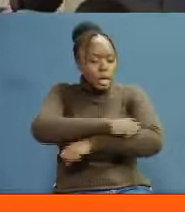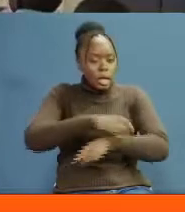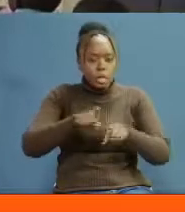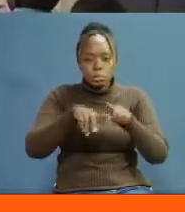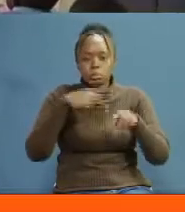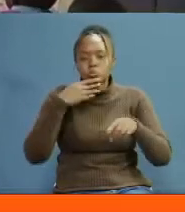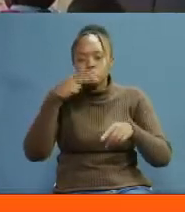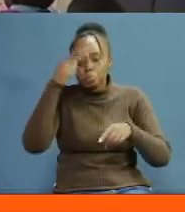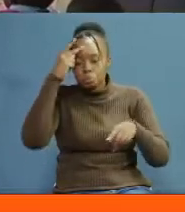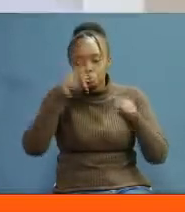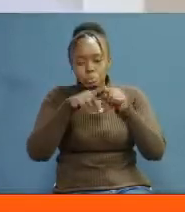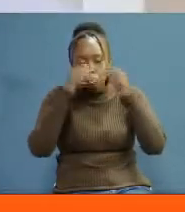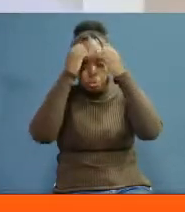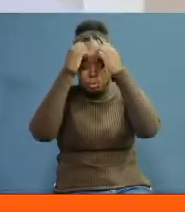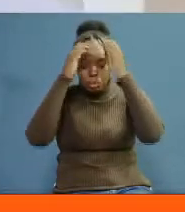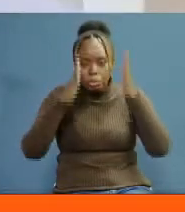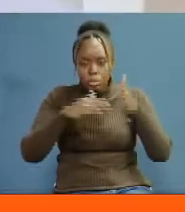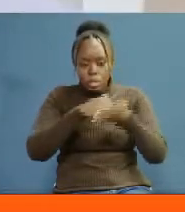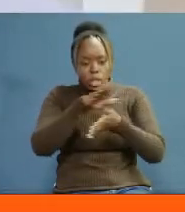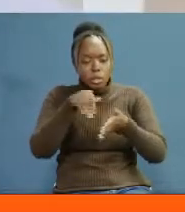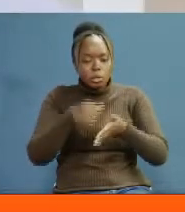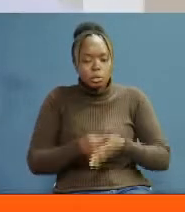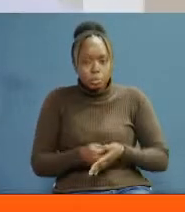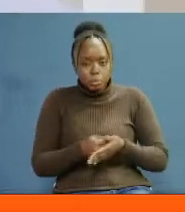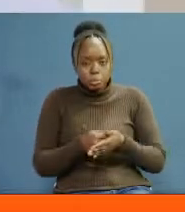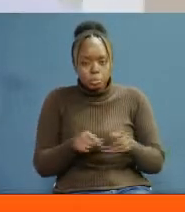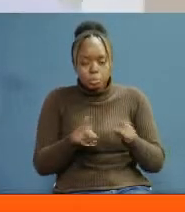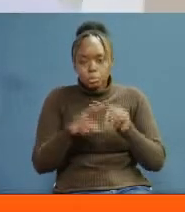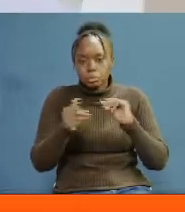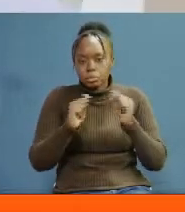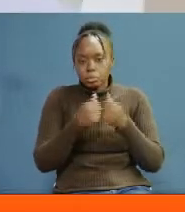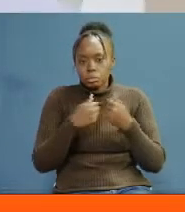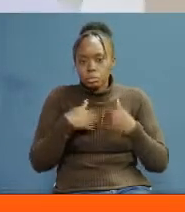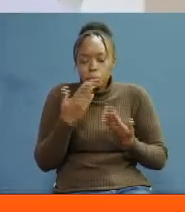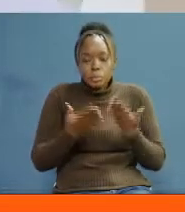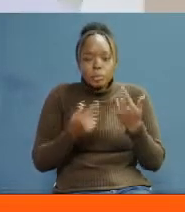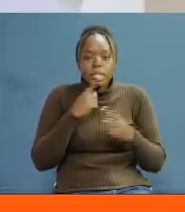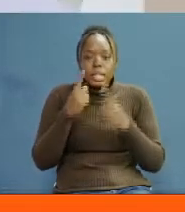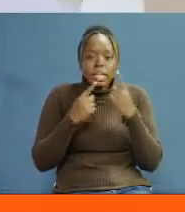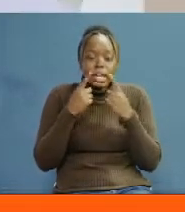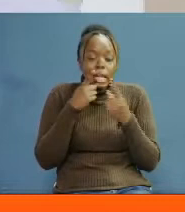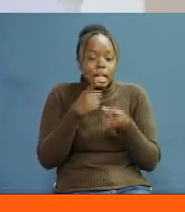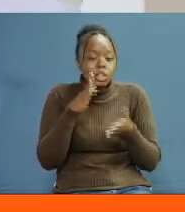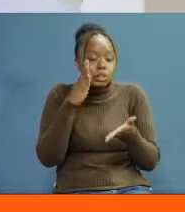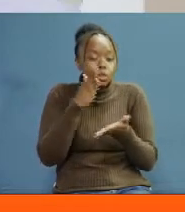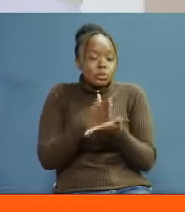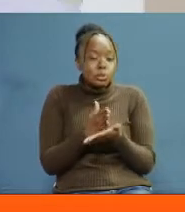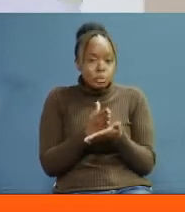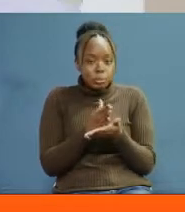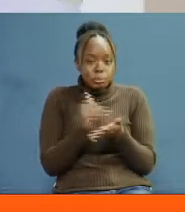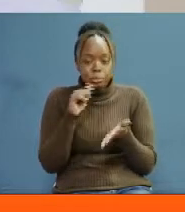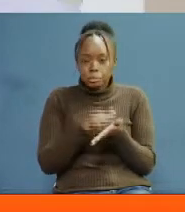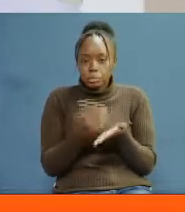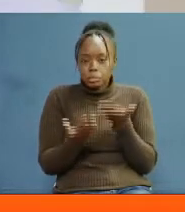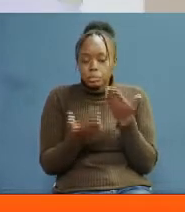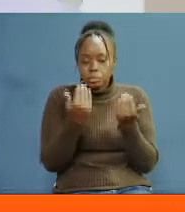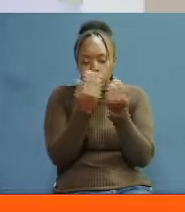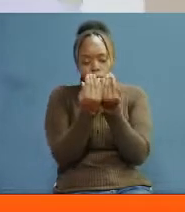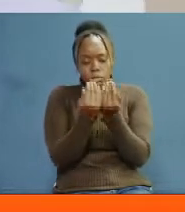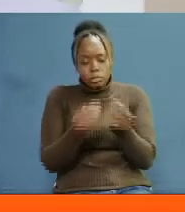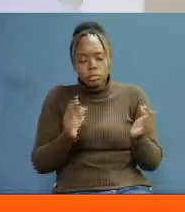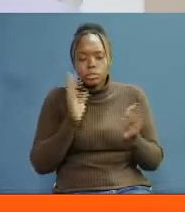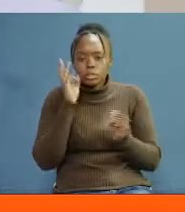wazazi na wanafunzi As a practicing physician, I can tell you for sure That a child